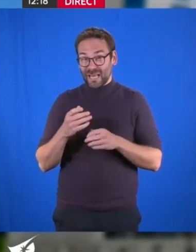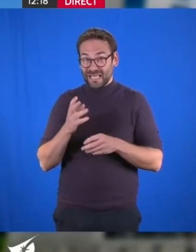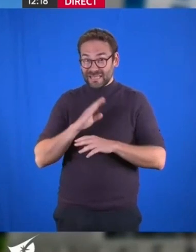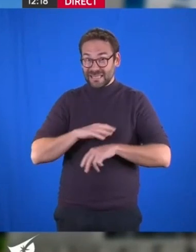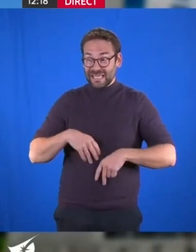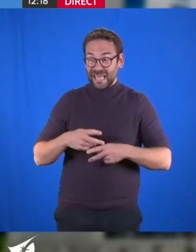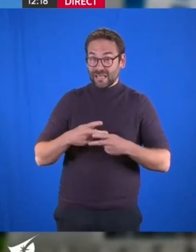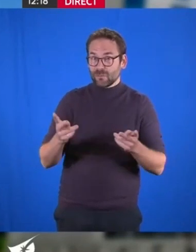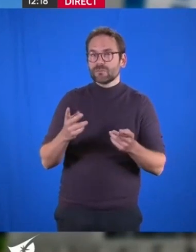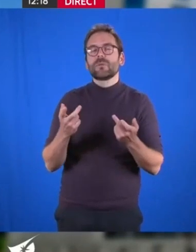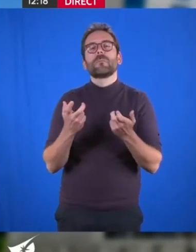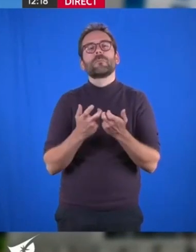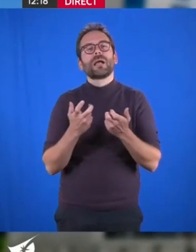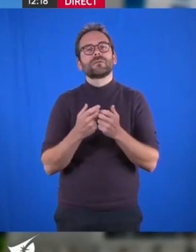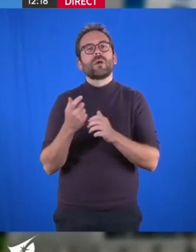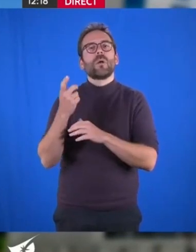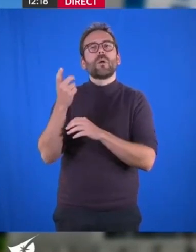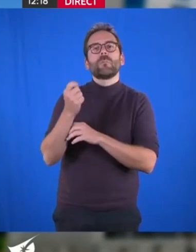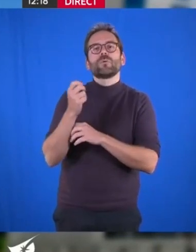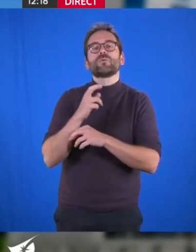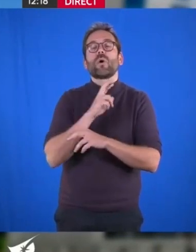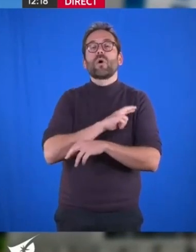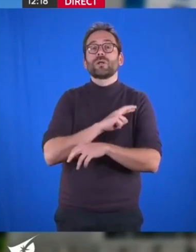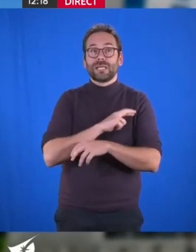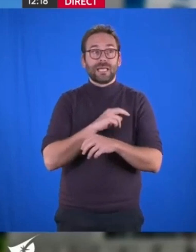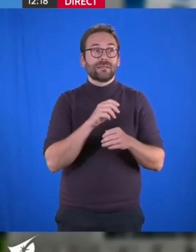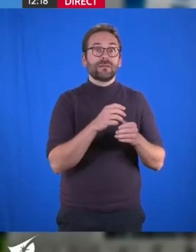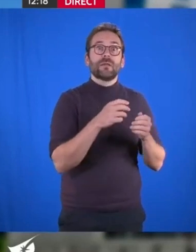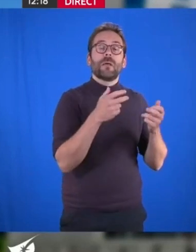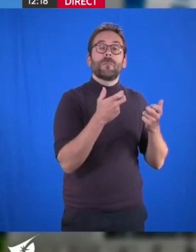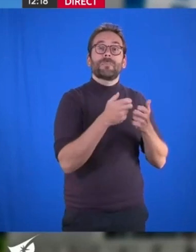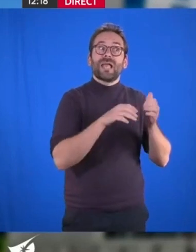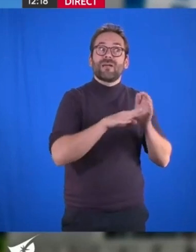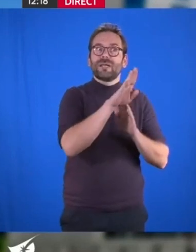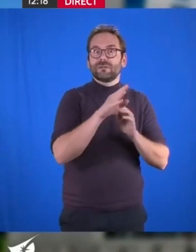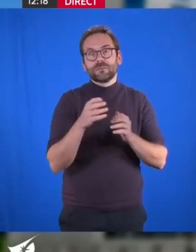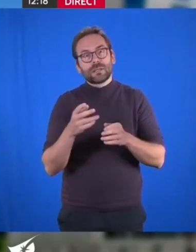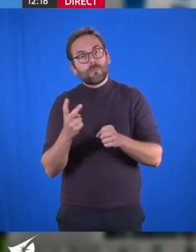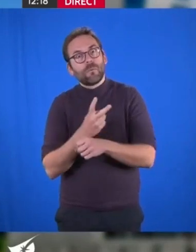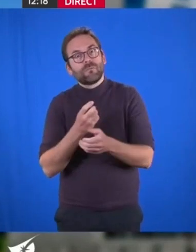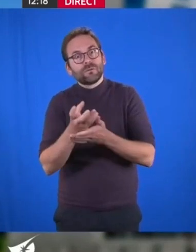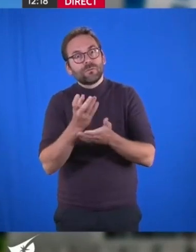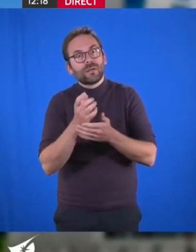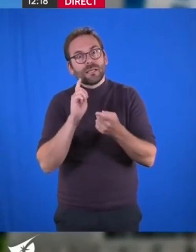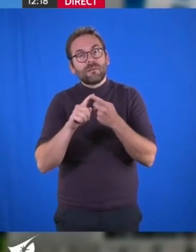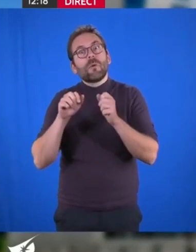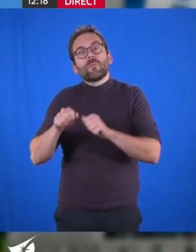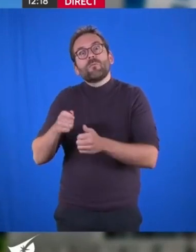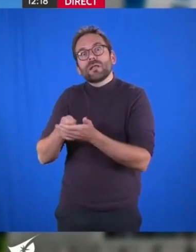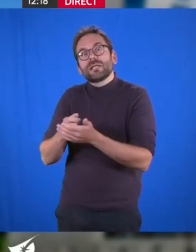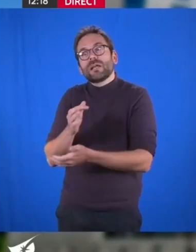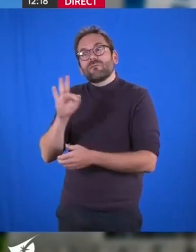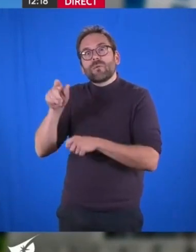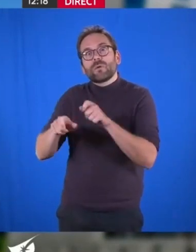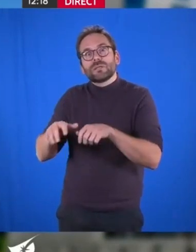désindexation des pensions des retraités de l'inflation, sont des mauvaises nouvelles encore pour le pouvoir d'achat des Français et